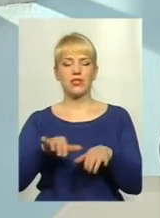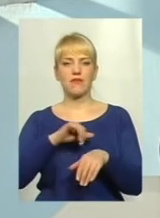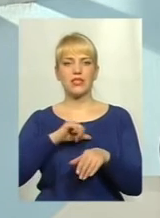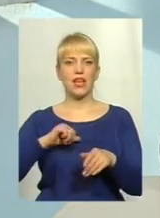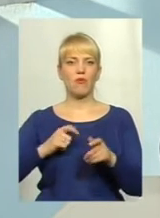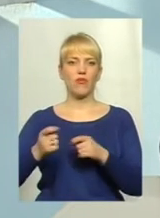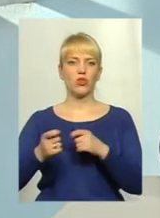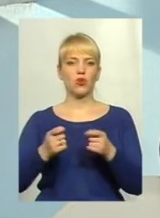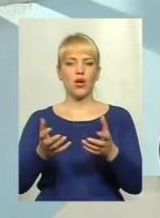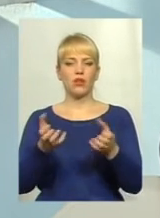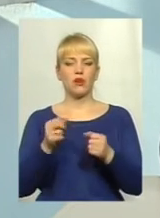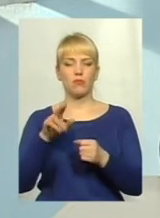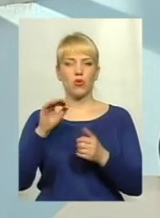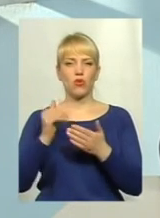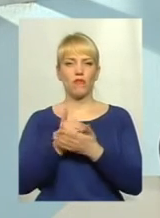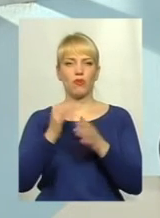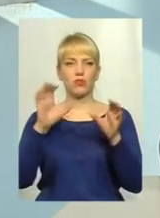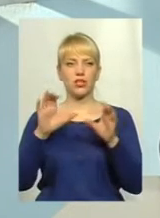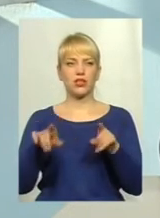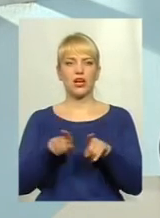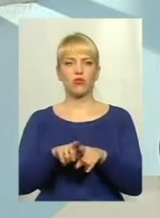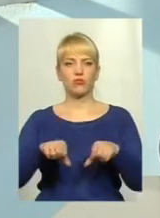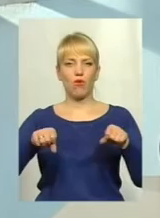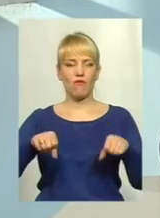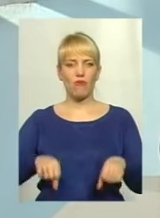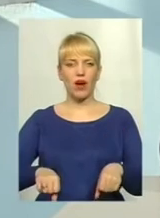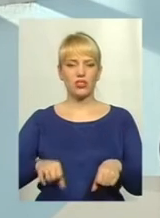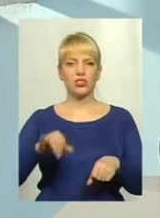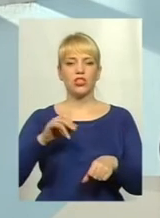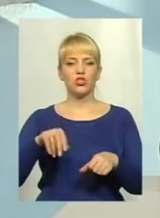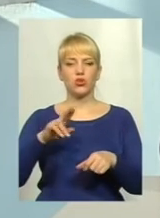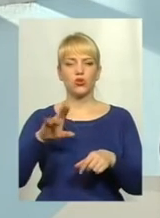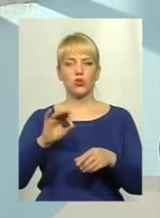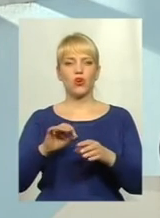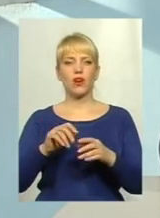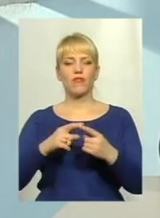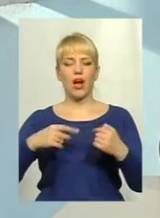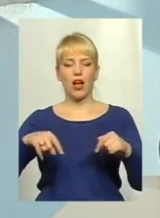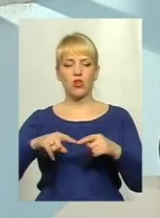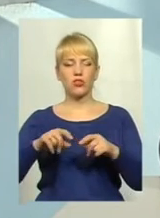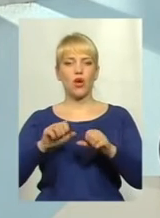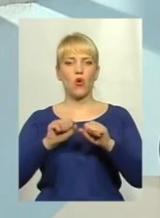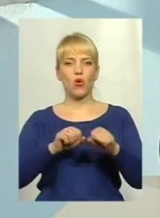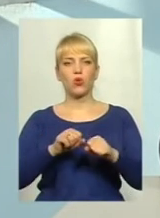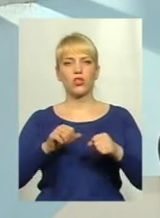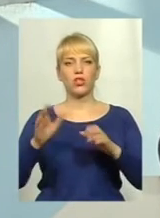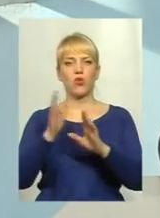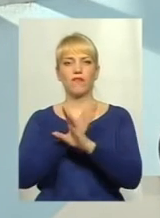отримало по новому законодавству теж повноваження, і в тому числі у галузі охорони довкілля, і саме у